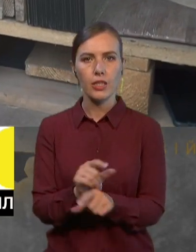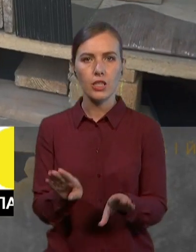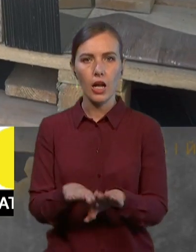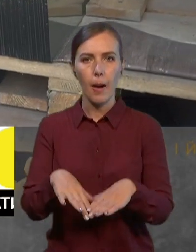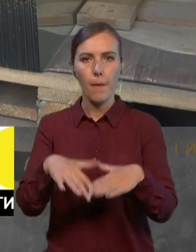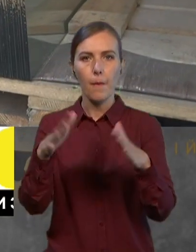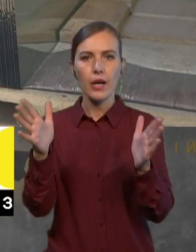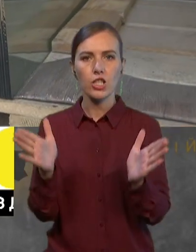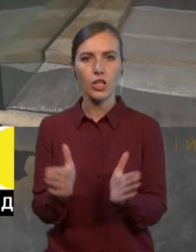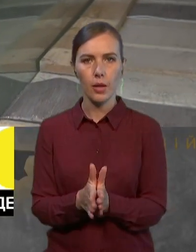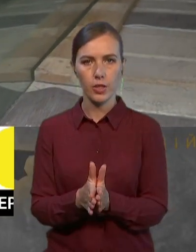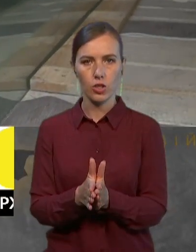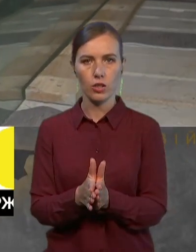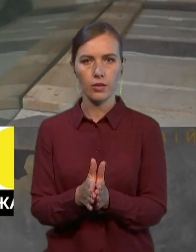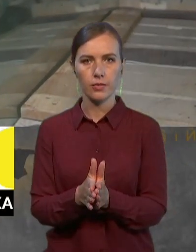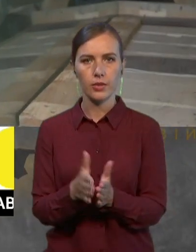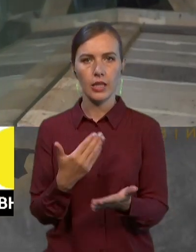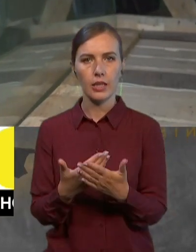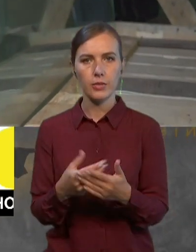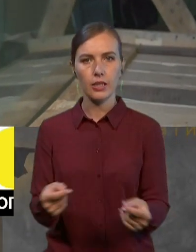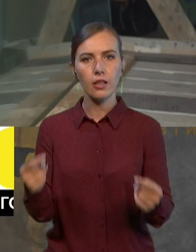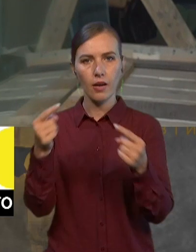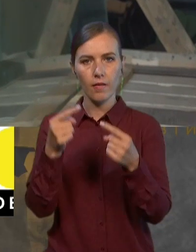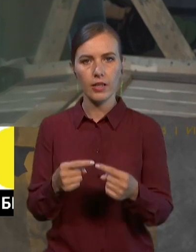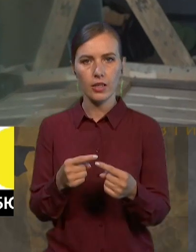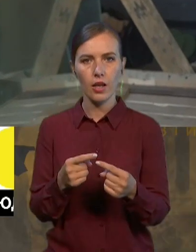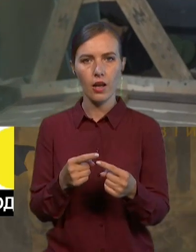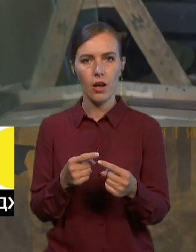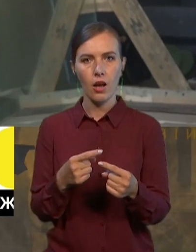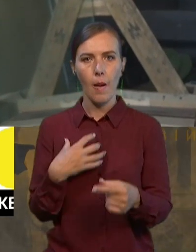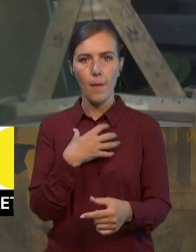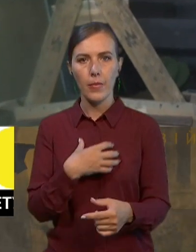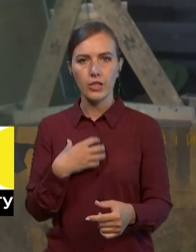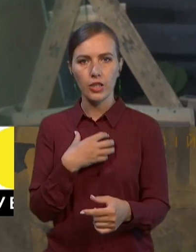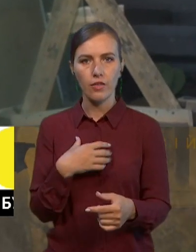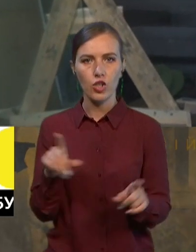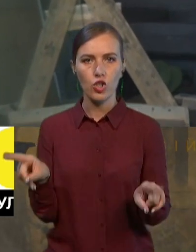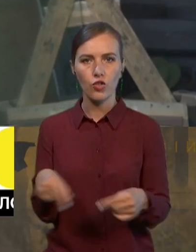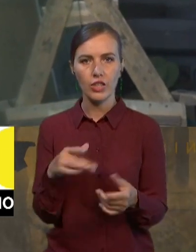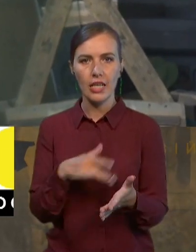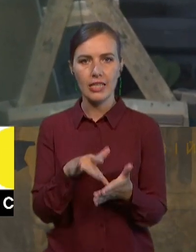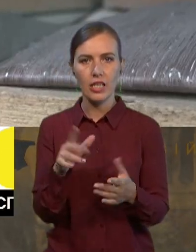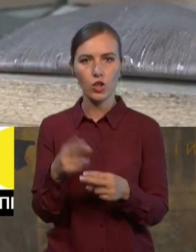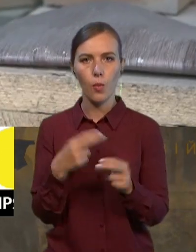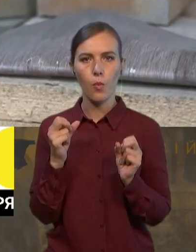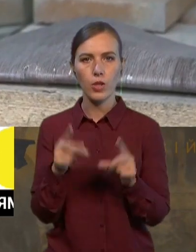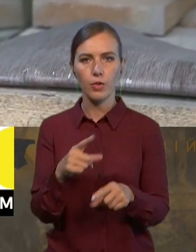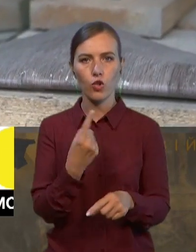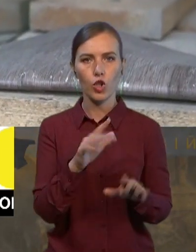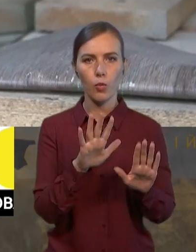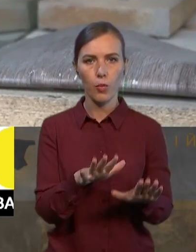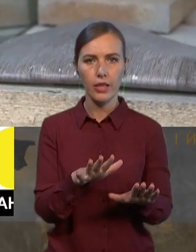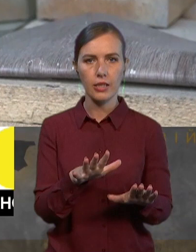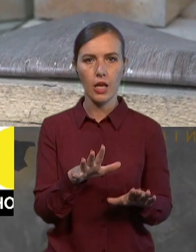Наприклад, визначили пріоритетом це створення центру безпеки, щоб в одному місці був поліцейський офіцер